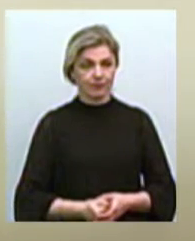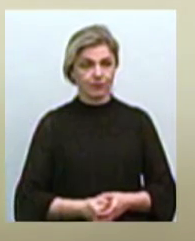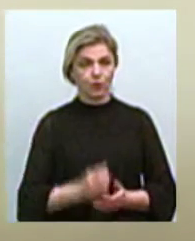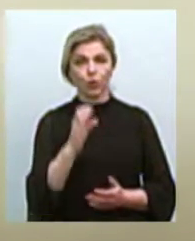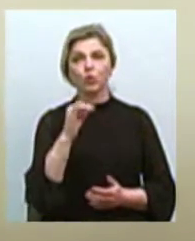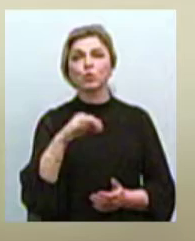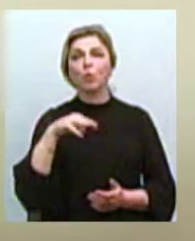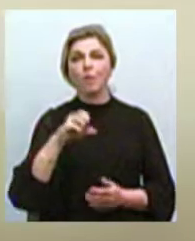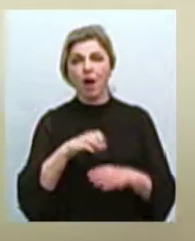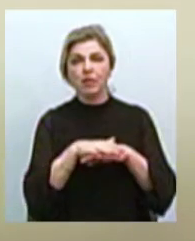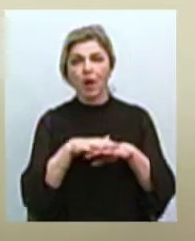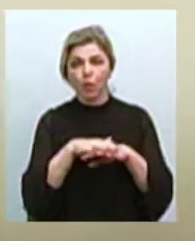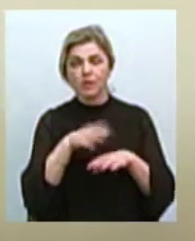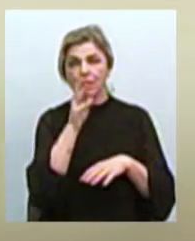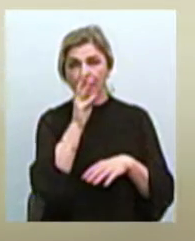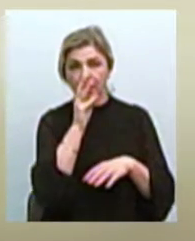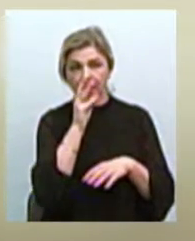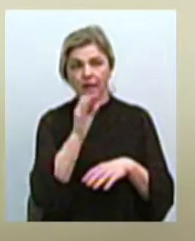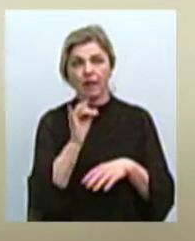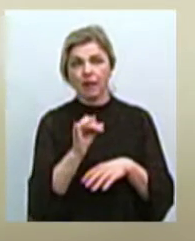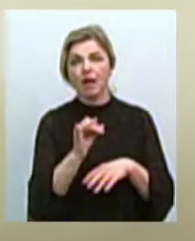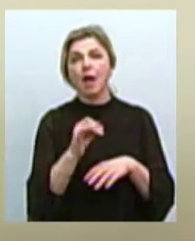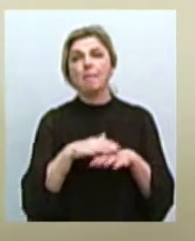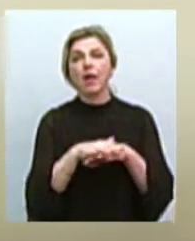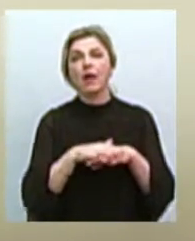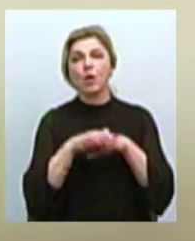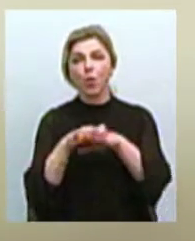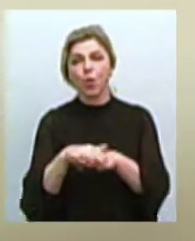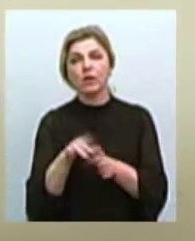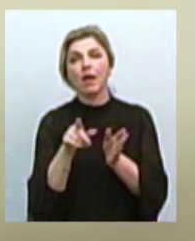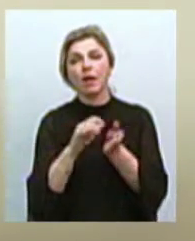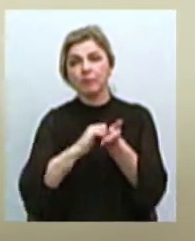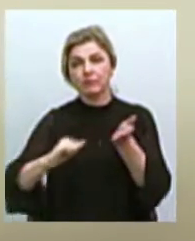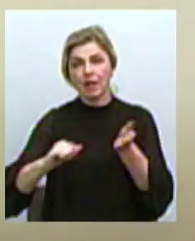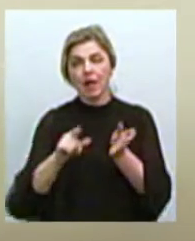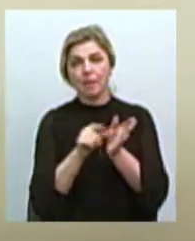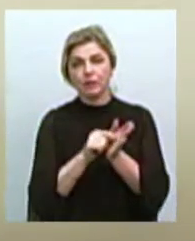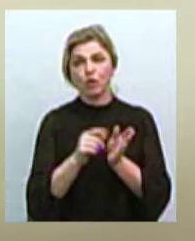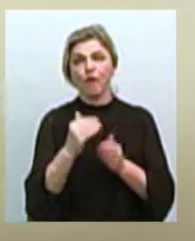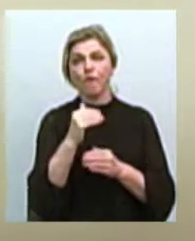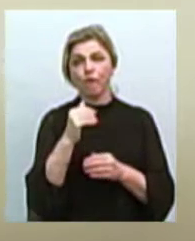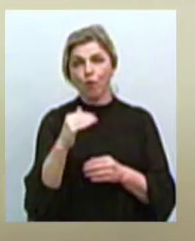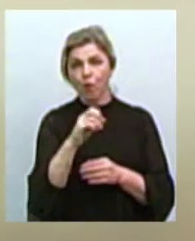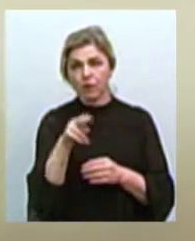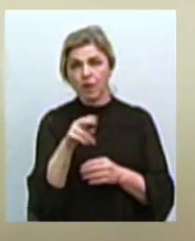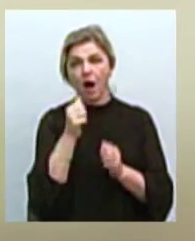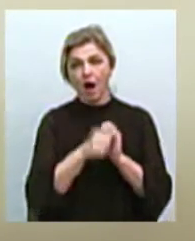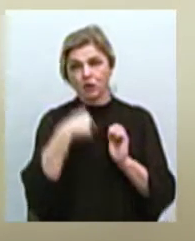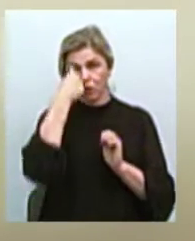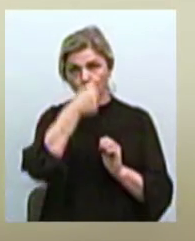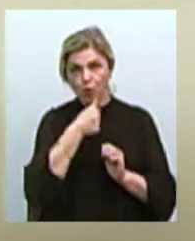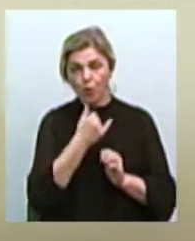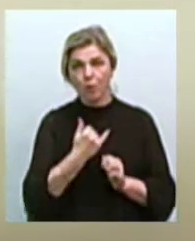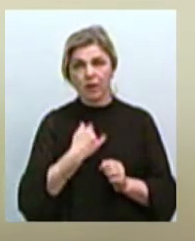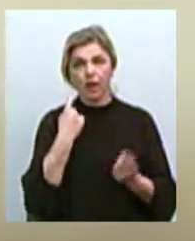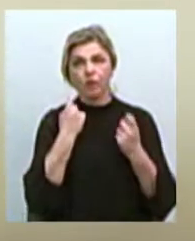заробітної плати, а також перерахувань до пенсійного фонду по рокам. В мене інформація з